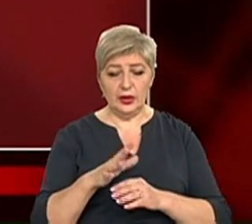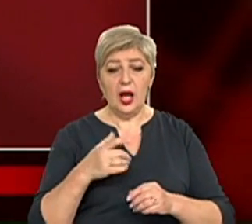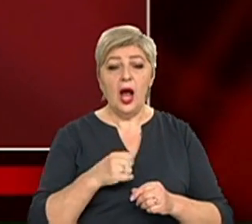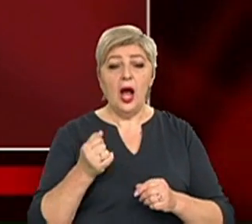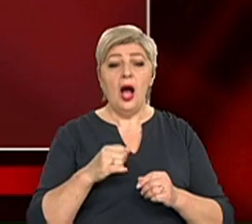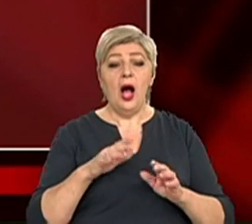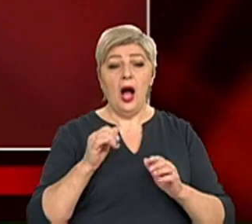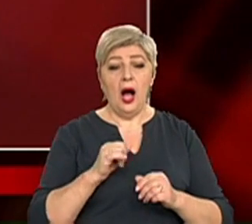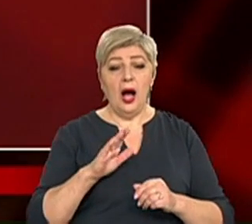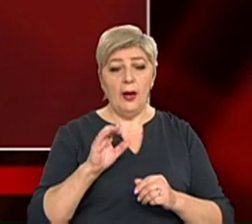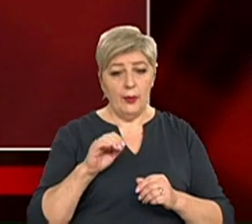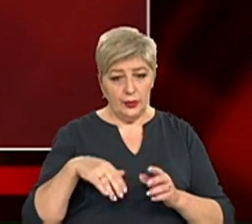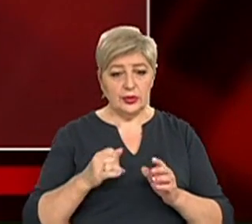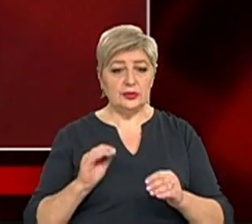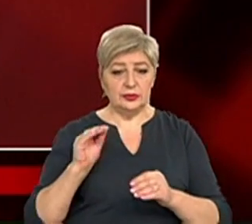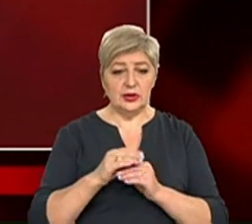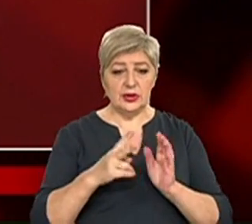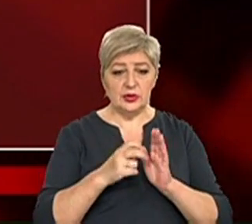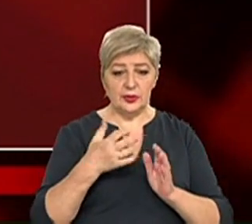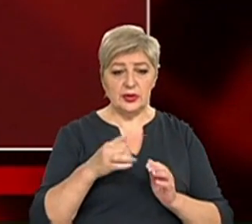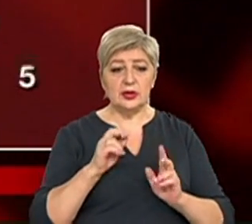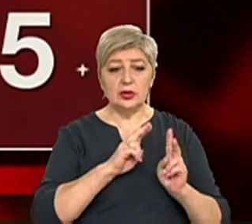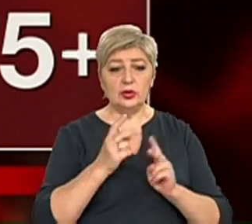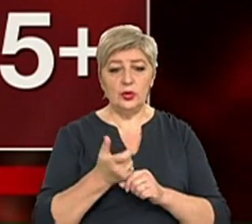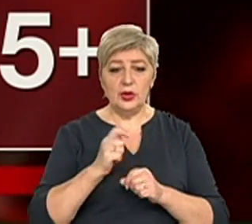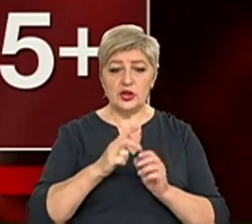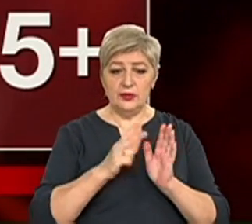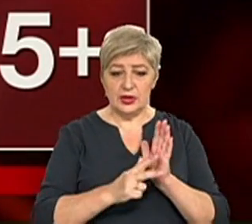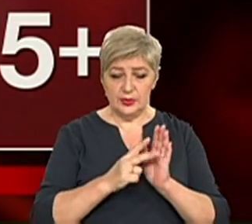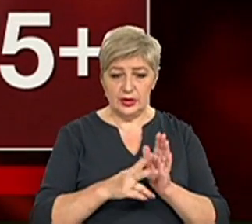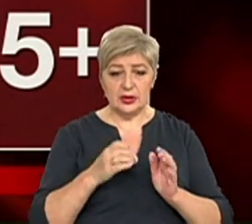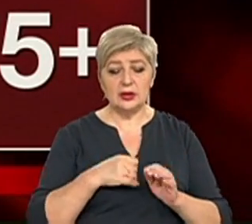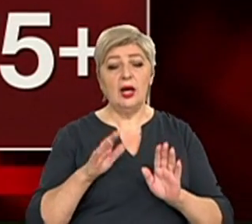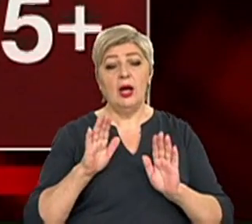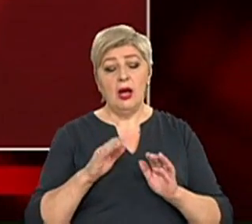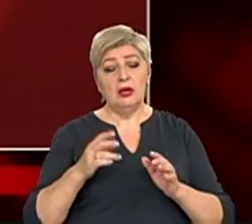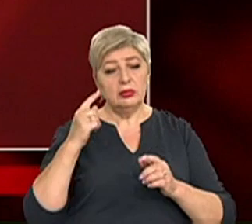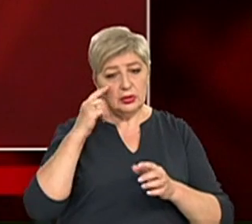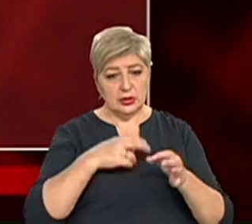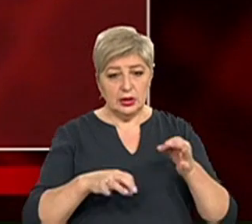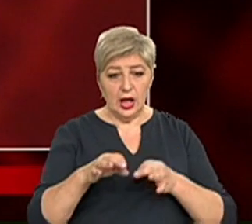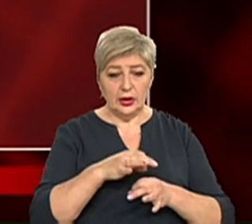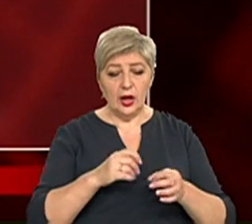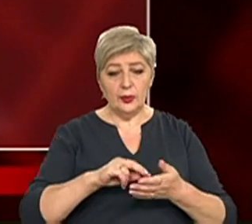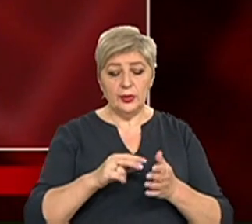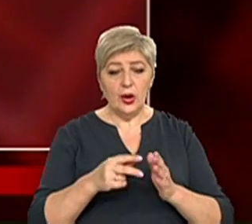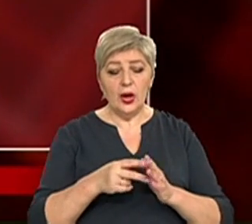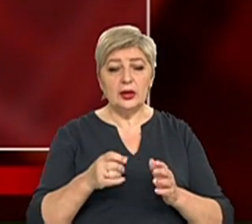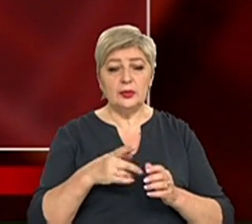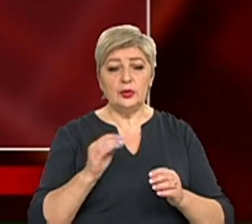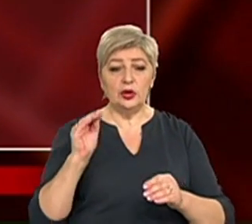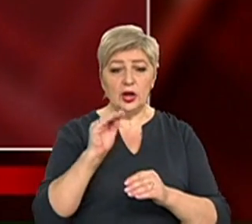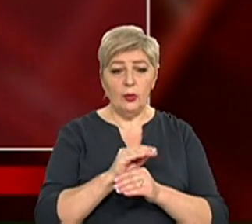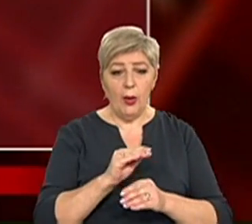75. Крім того, Верховна Рада розглядає законопроєкт про надбавку для окремих категорій. Так пропонують